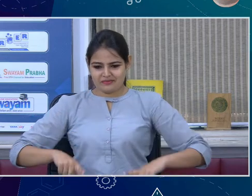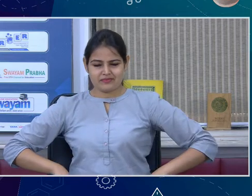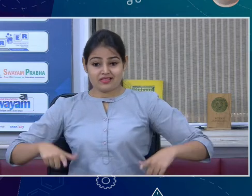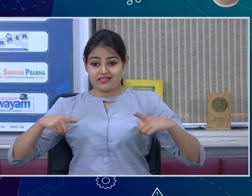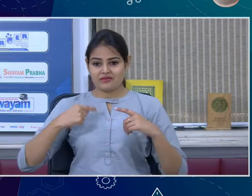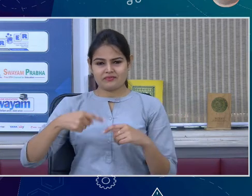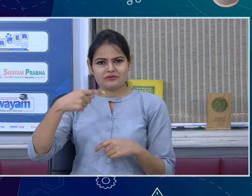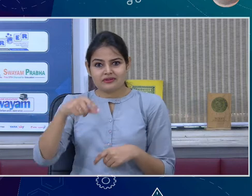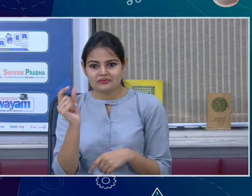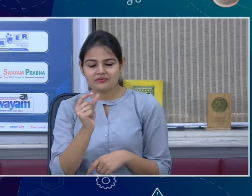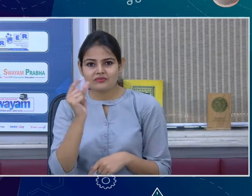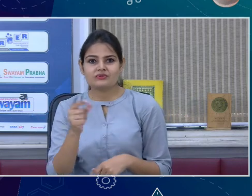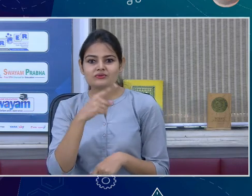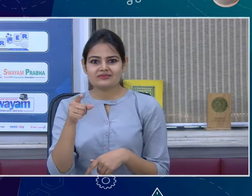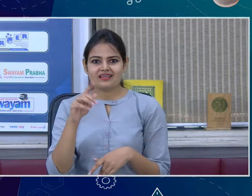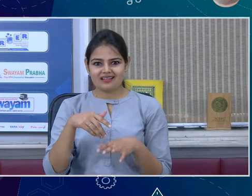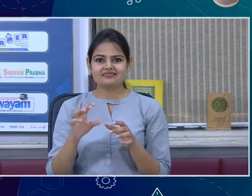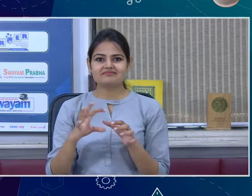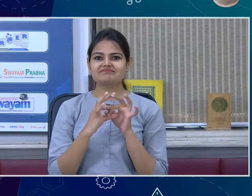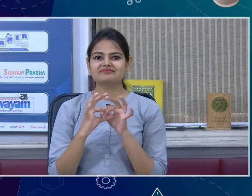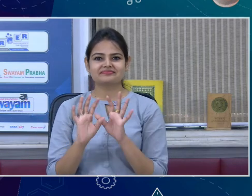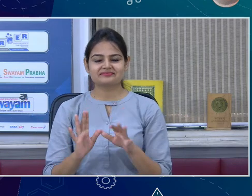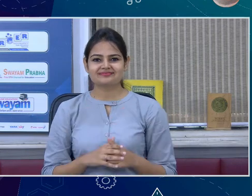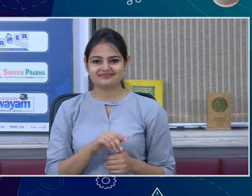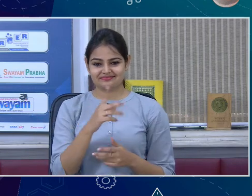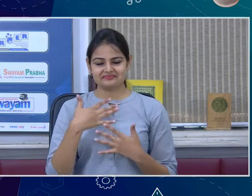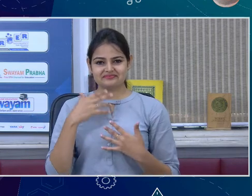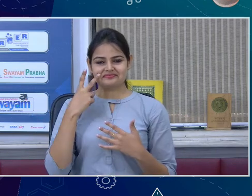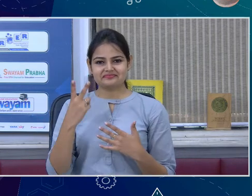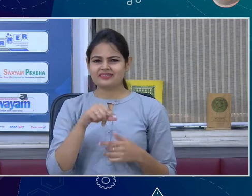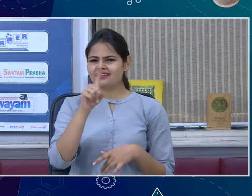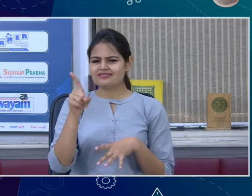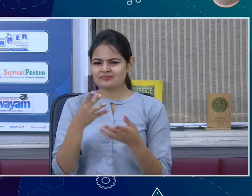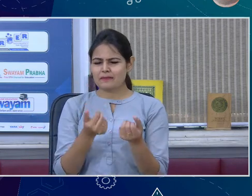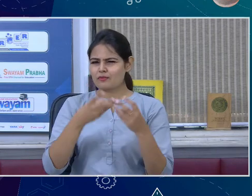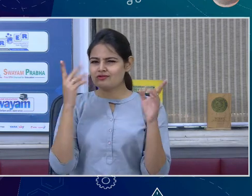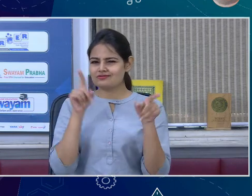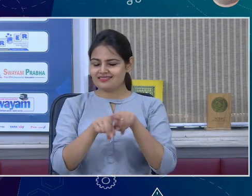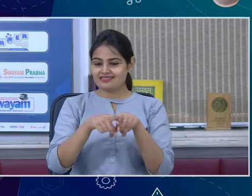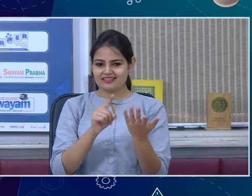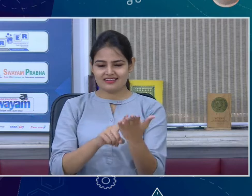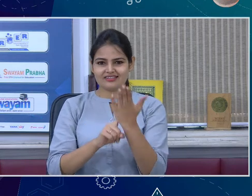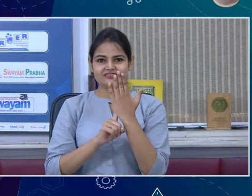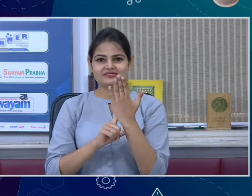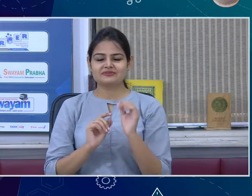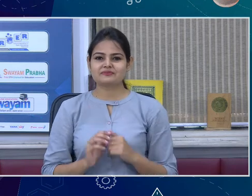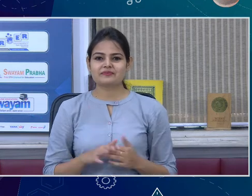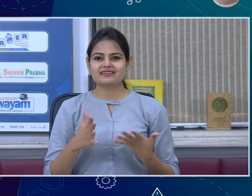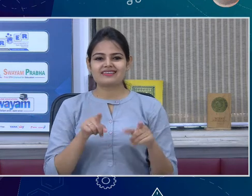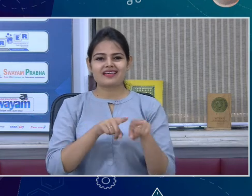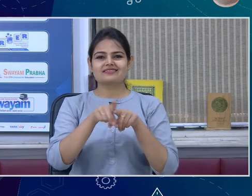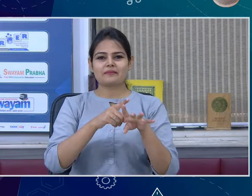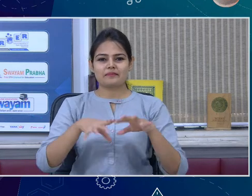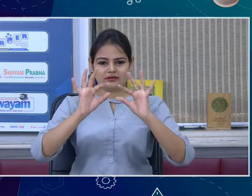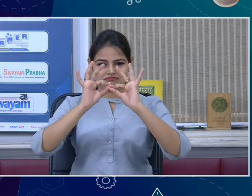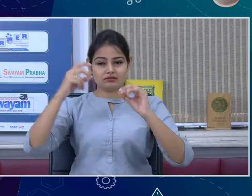students, who are the student of class. And we see, as you said, there are many examples of our daily life, such as wires, we